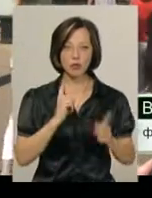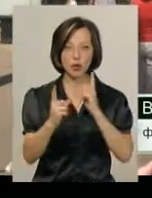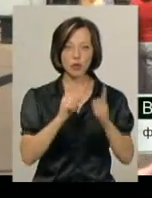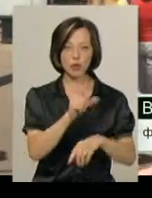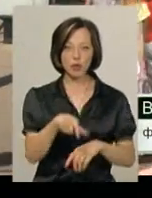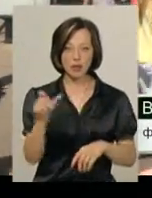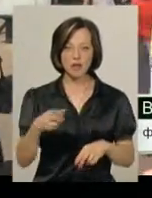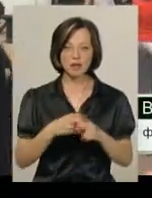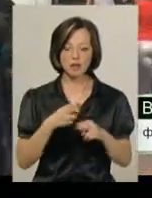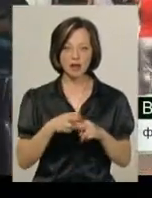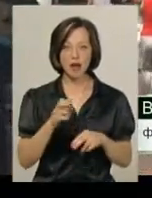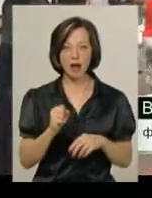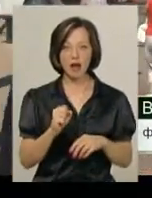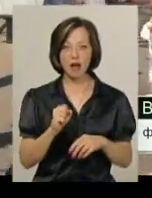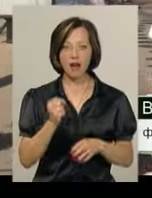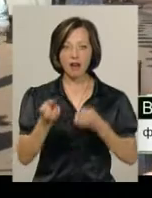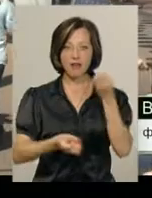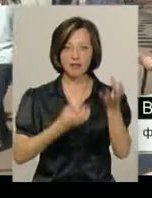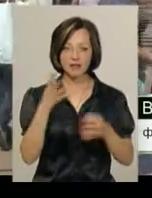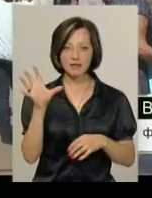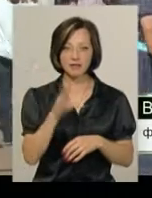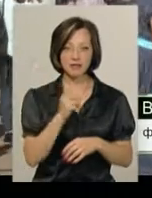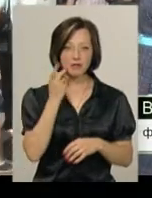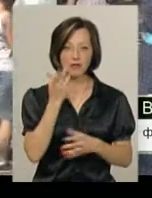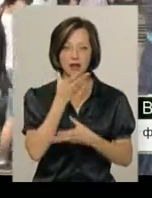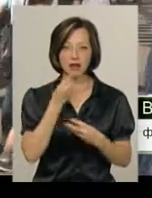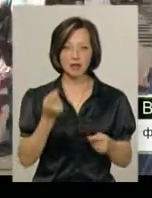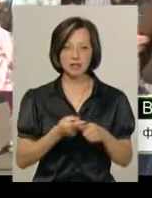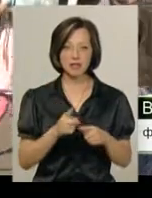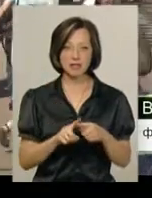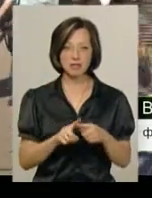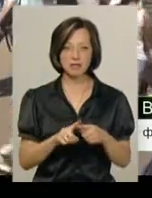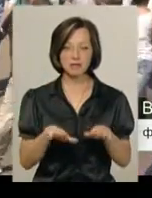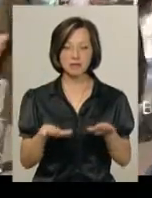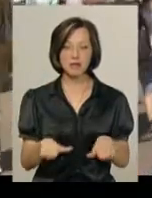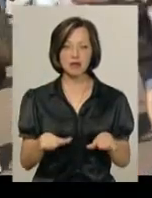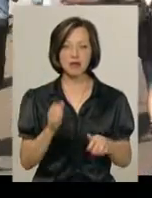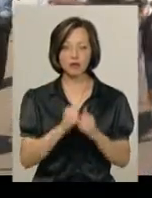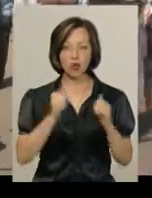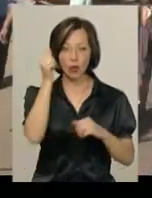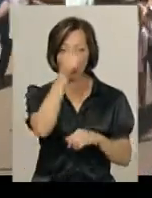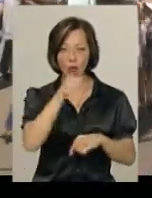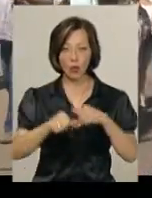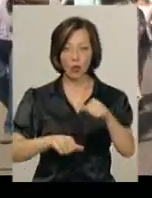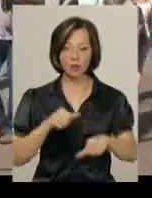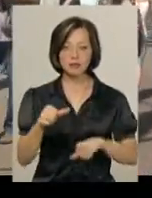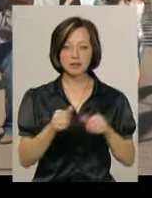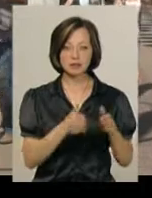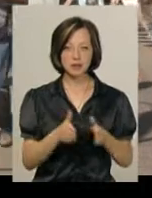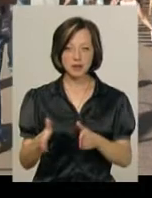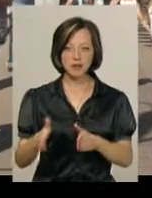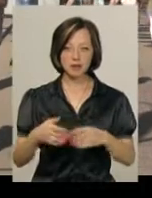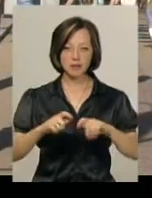це заважає, а коли все квітне, воно завжди гарно і це якісь такі місця, які з року в рік, вони стабільно